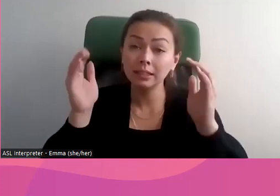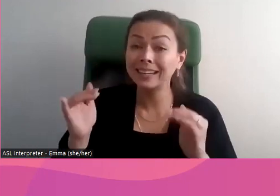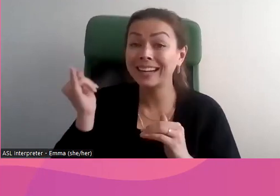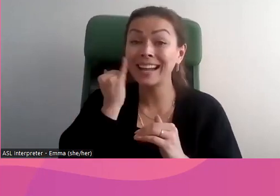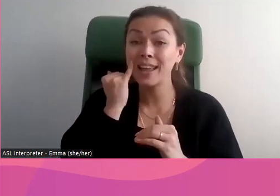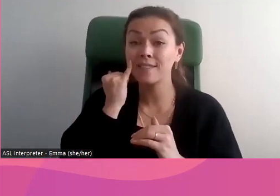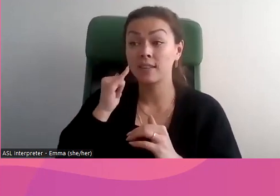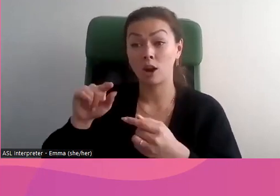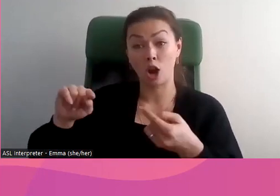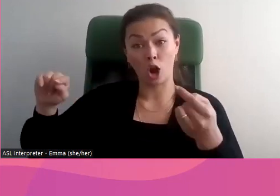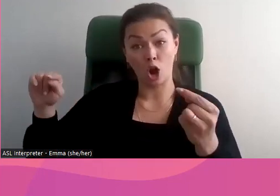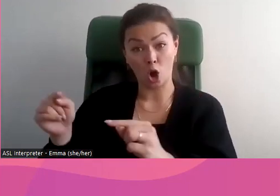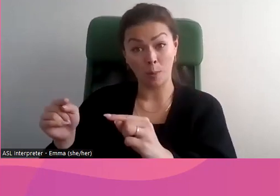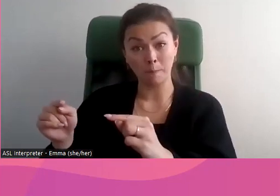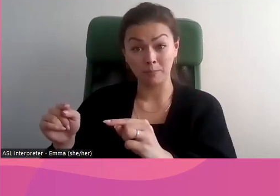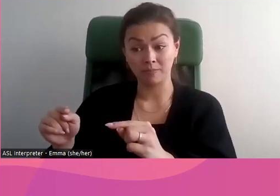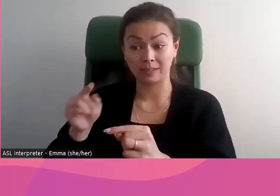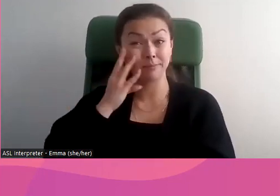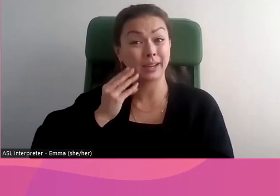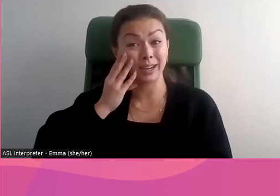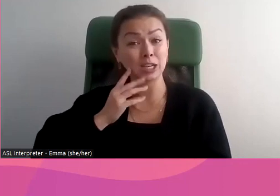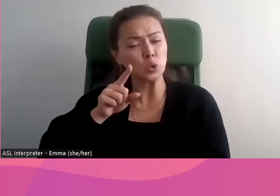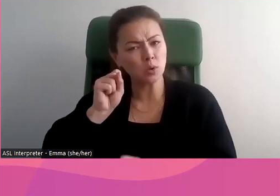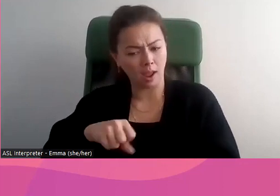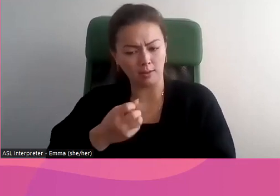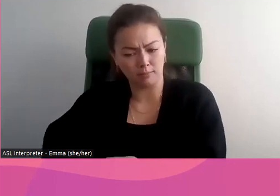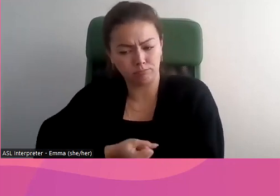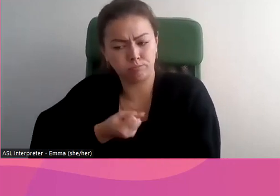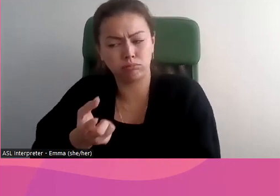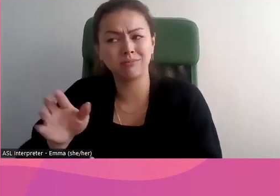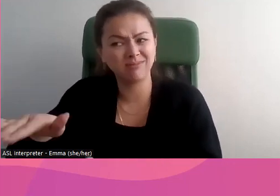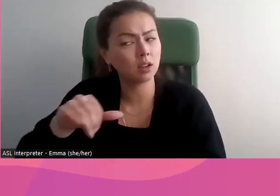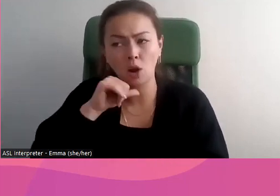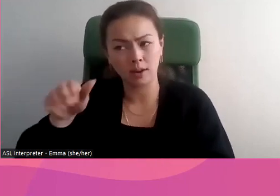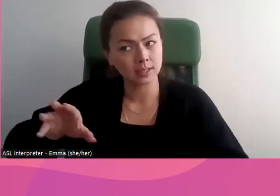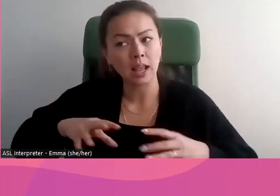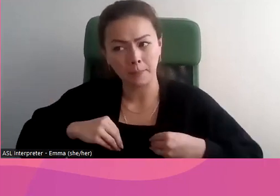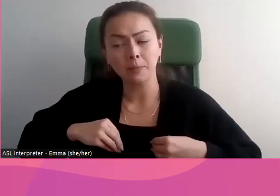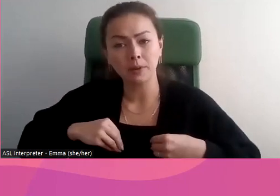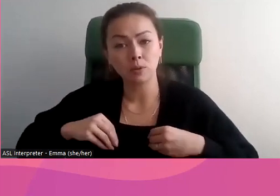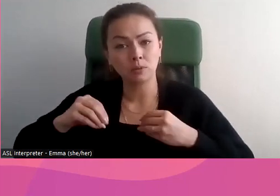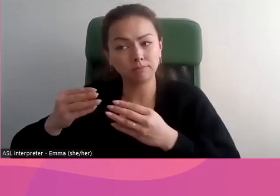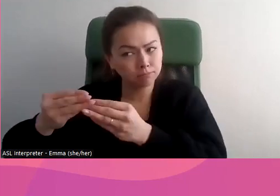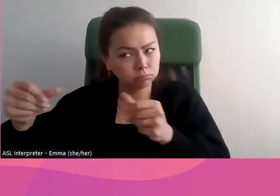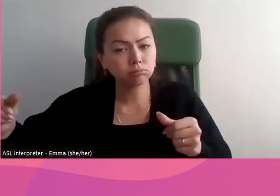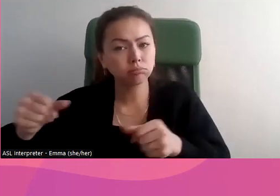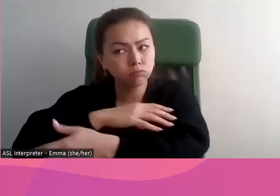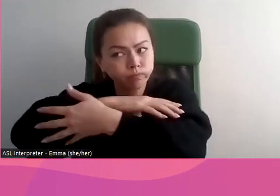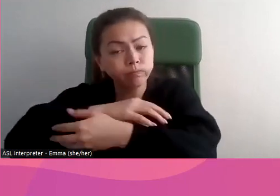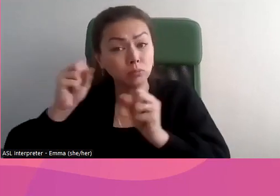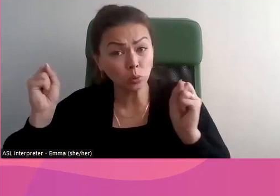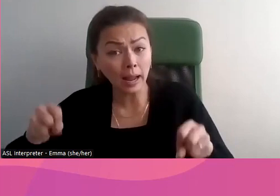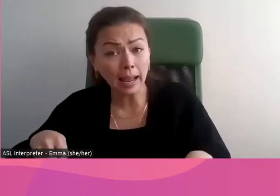sont responsables de préjudices que ce n'est pas acceptable et à la façon de faire des